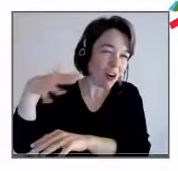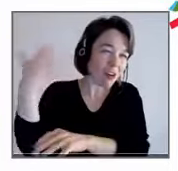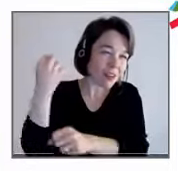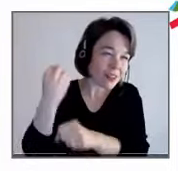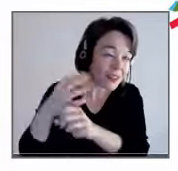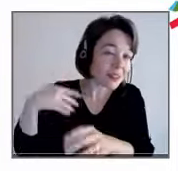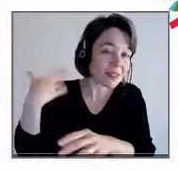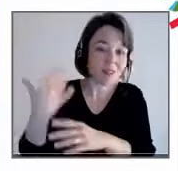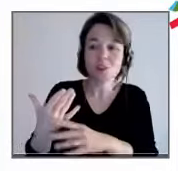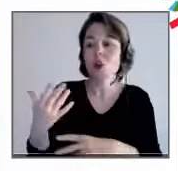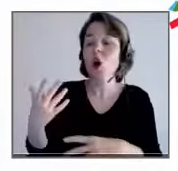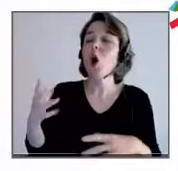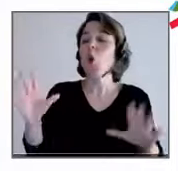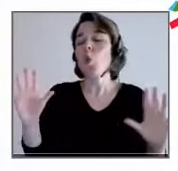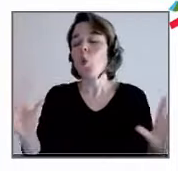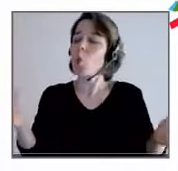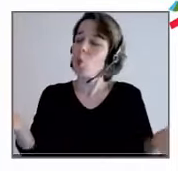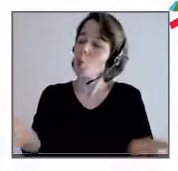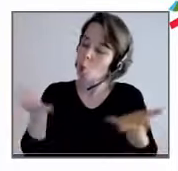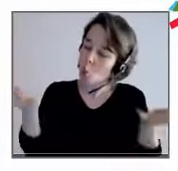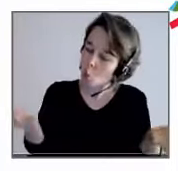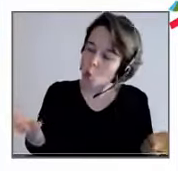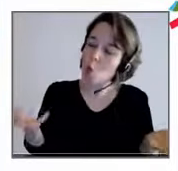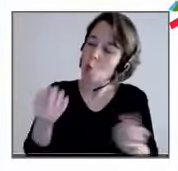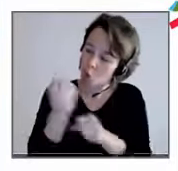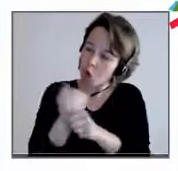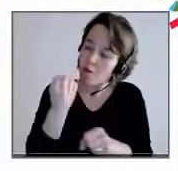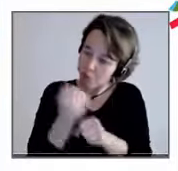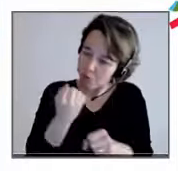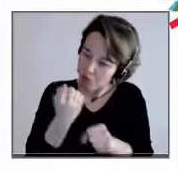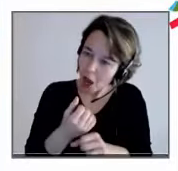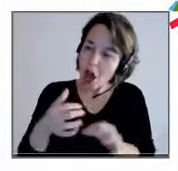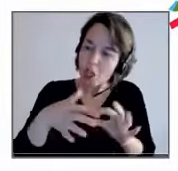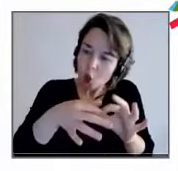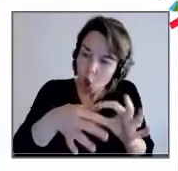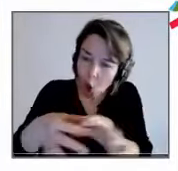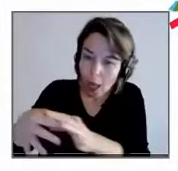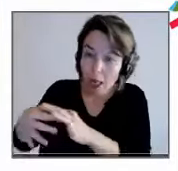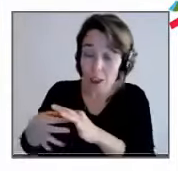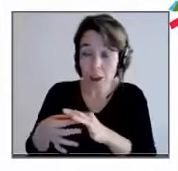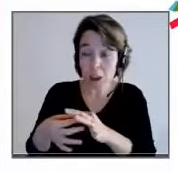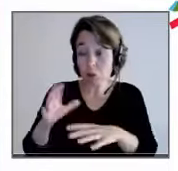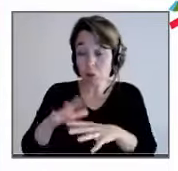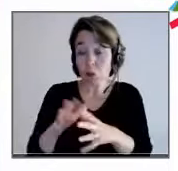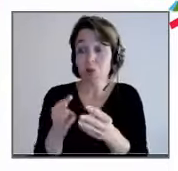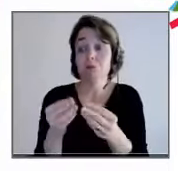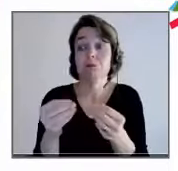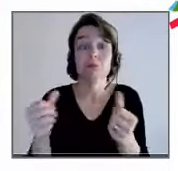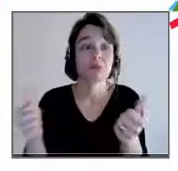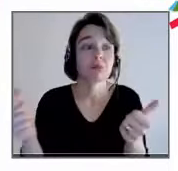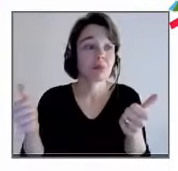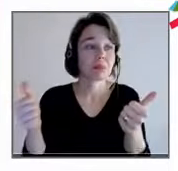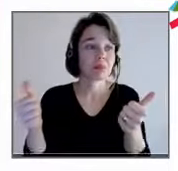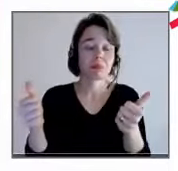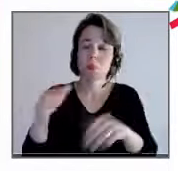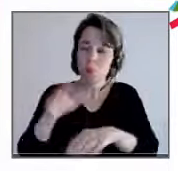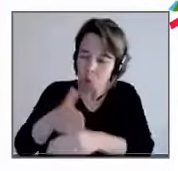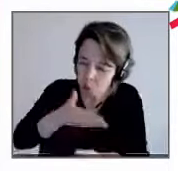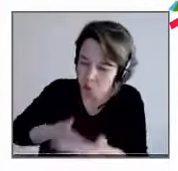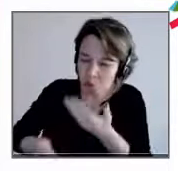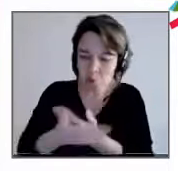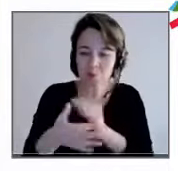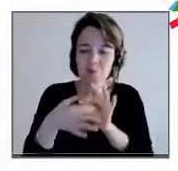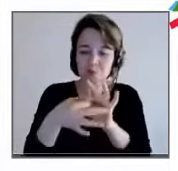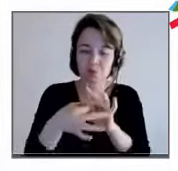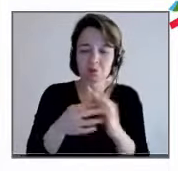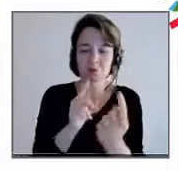de travail, on parle des collectifs de travail qui ont disparu, finalement, qui se sont effacés devant les relations individuelles face aux managers,